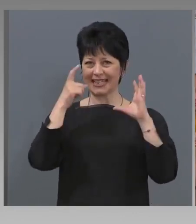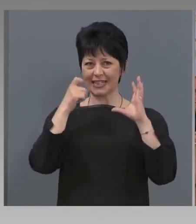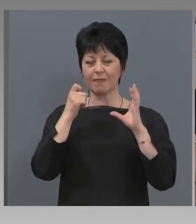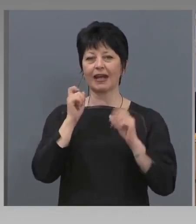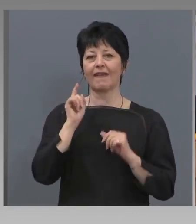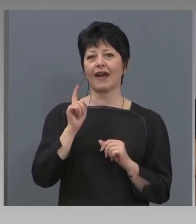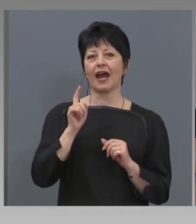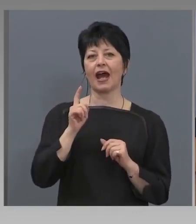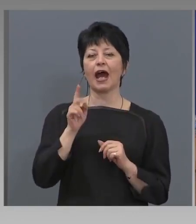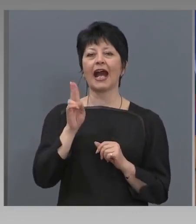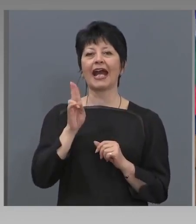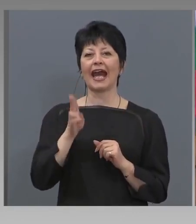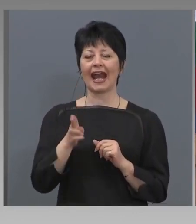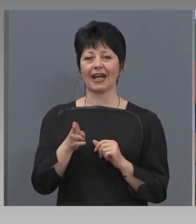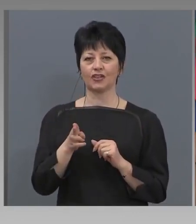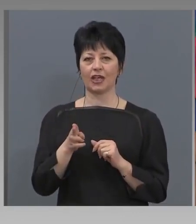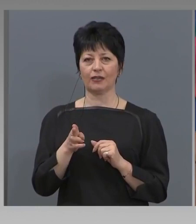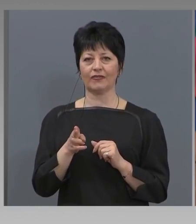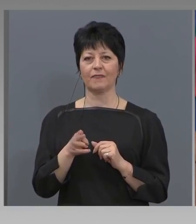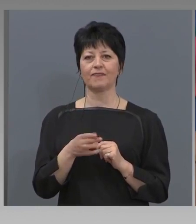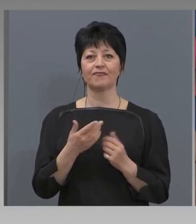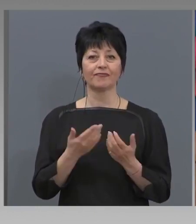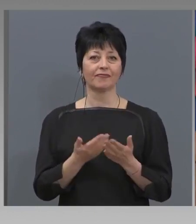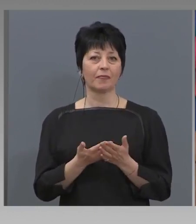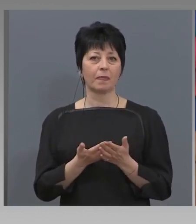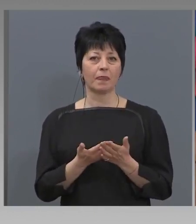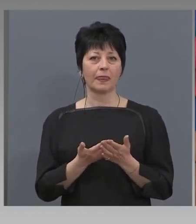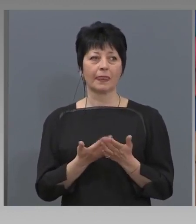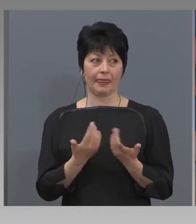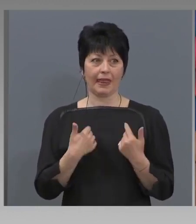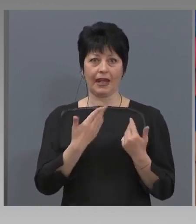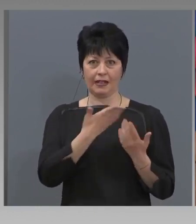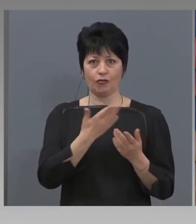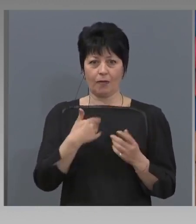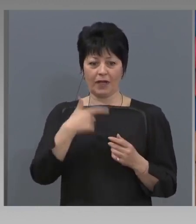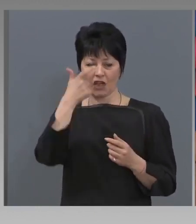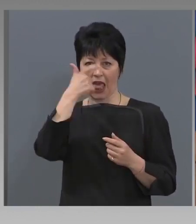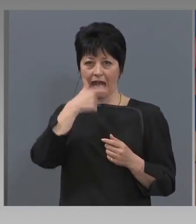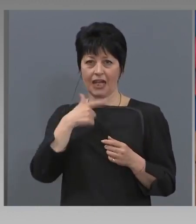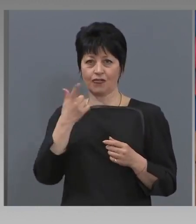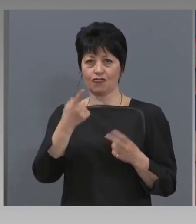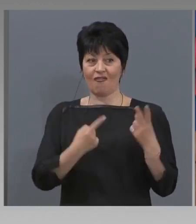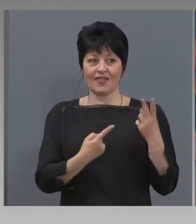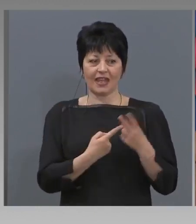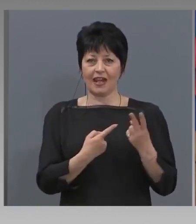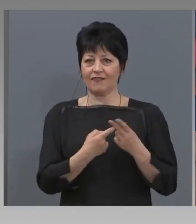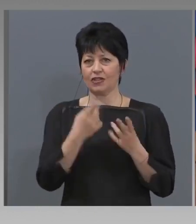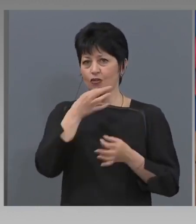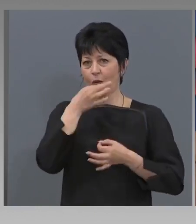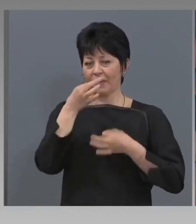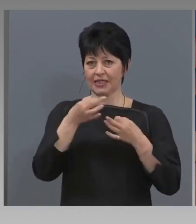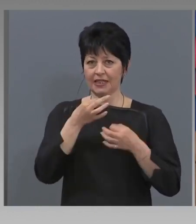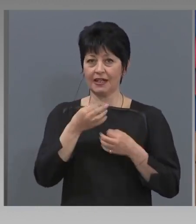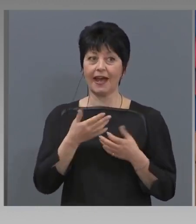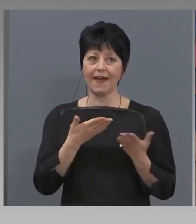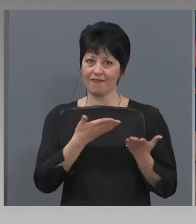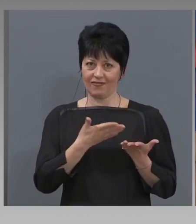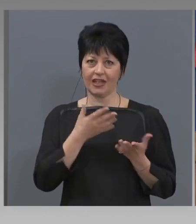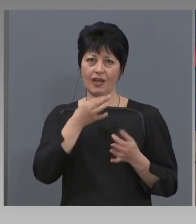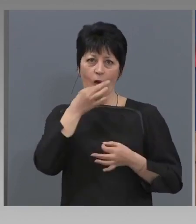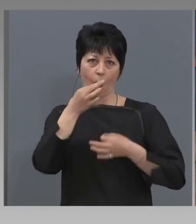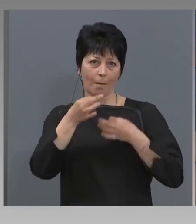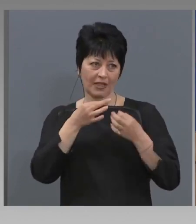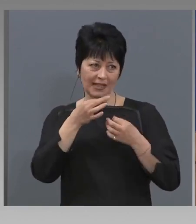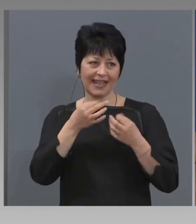Чанов, че Беше във вашата телевизия и го обясни какво да кажа аз. Какъв е въпрос? Бихте ли обяснили дали сте